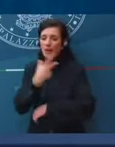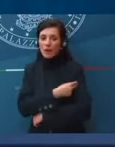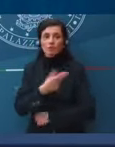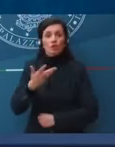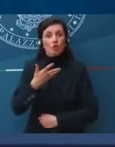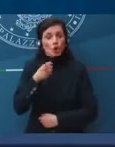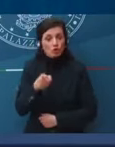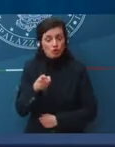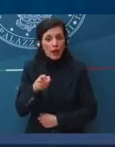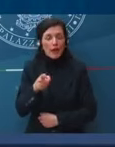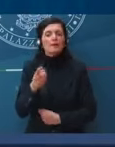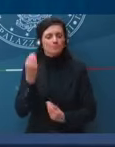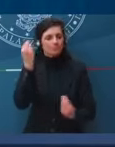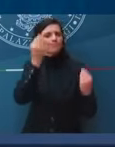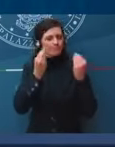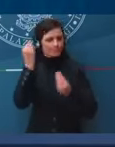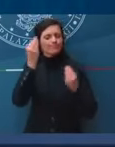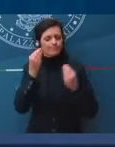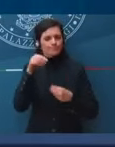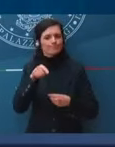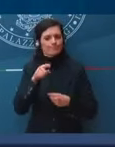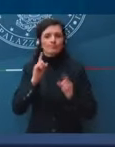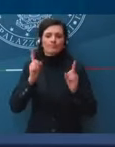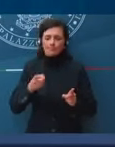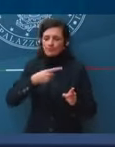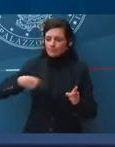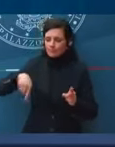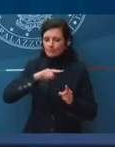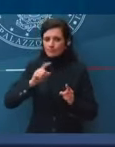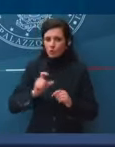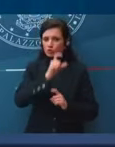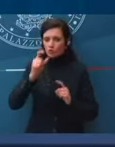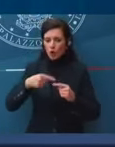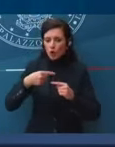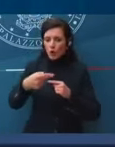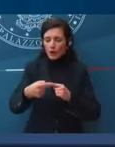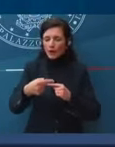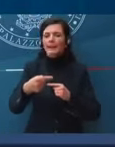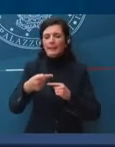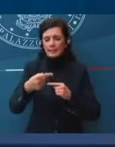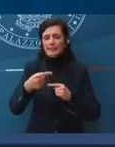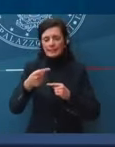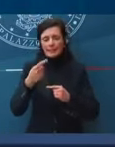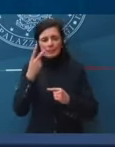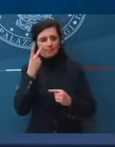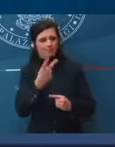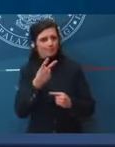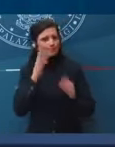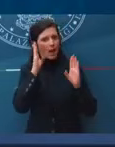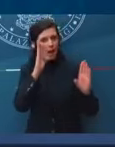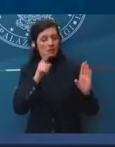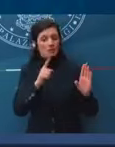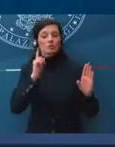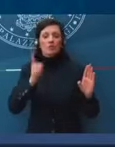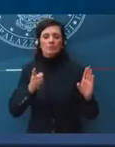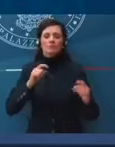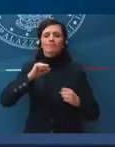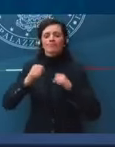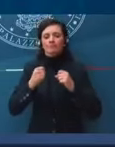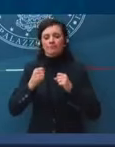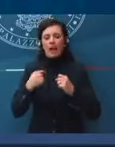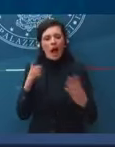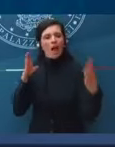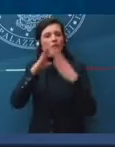io credo dovremo stimarlo nei prossimi giorni e dovremo agire di conseguenza.